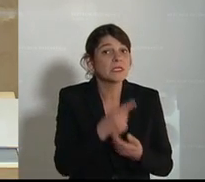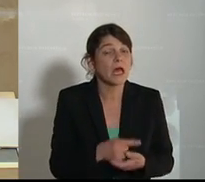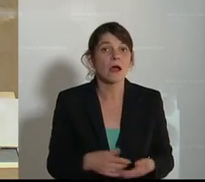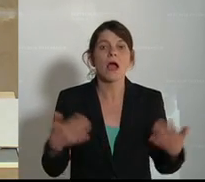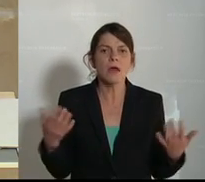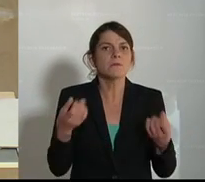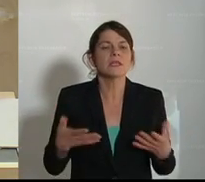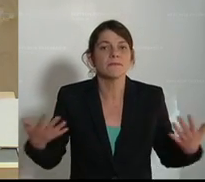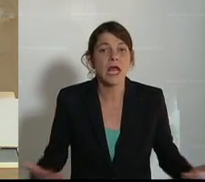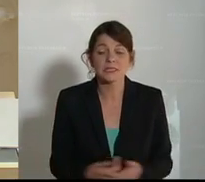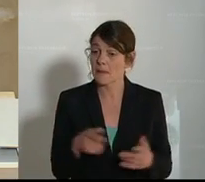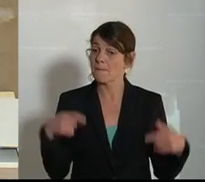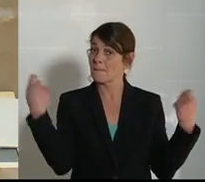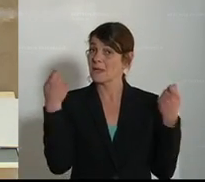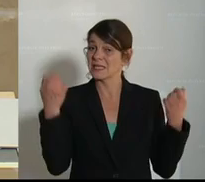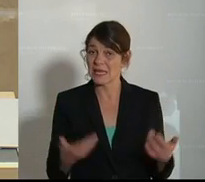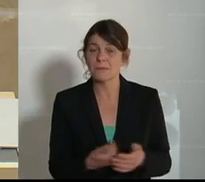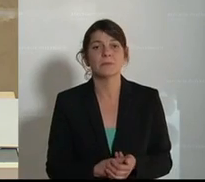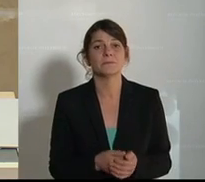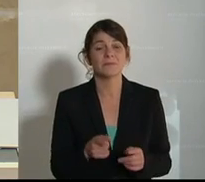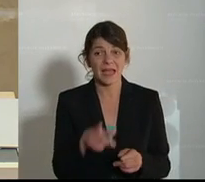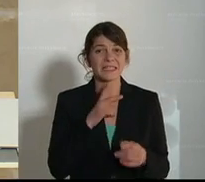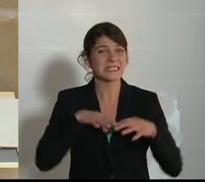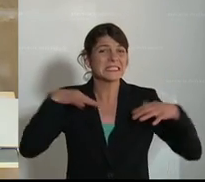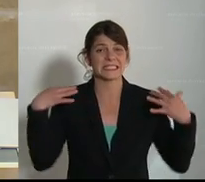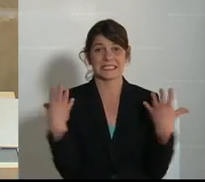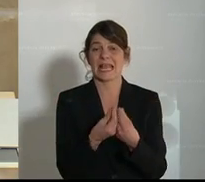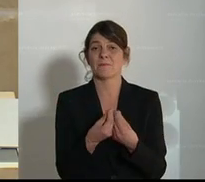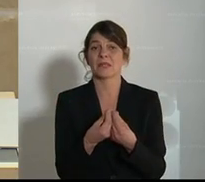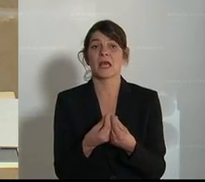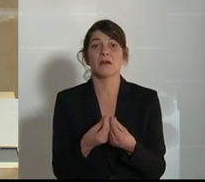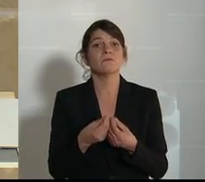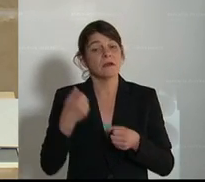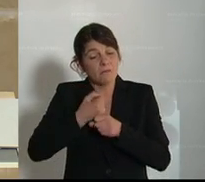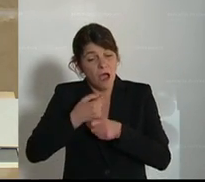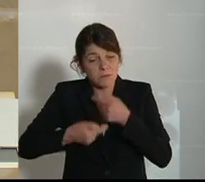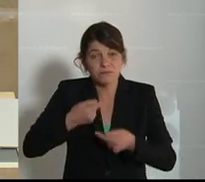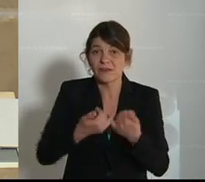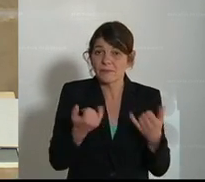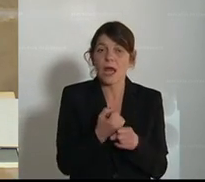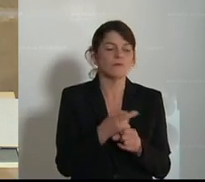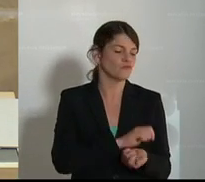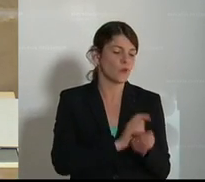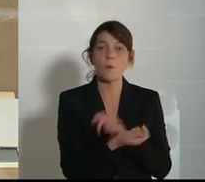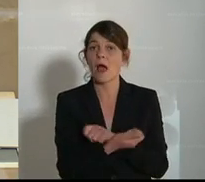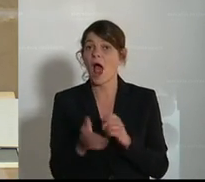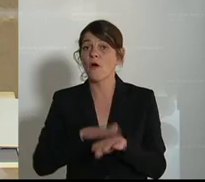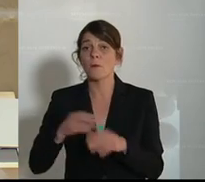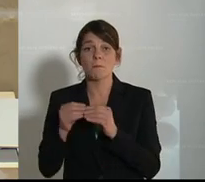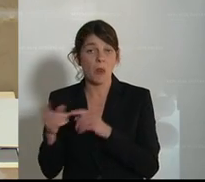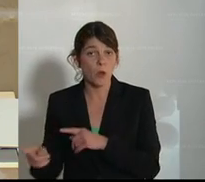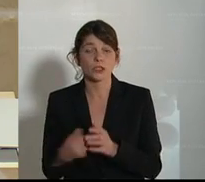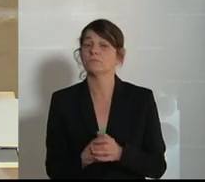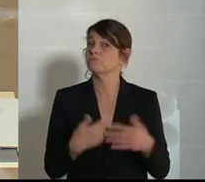Folgendes. Dieser Betrieb hat seine gesamte Wirtschaftsweise auf biologisch umgestellt. Er ist mittlerweile